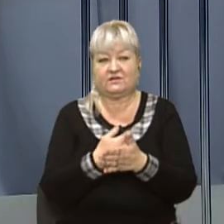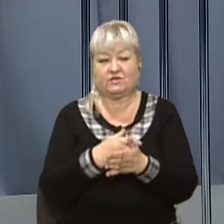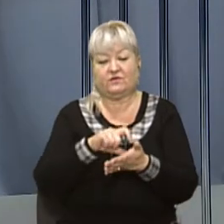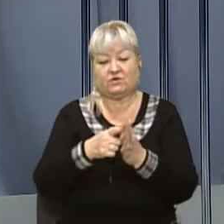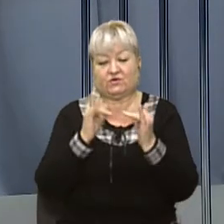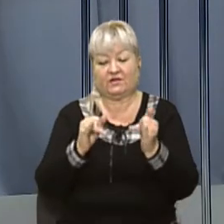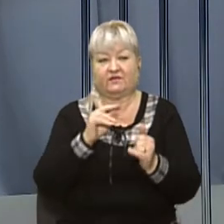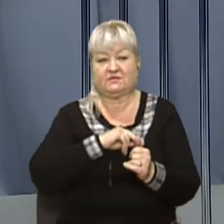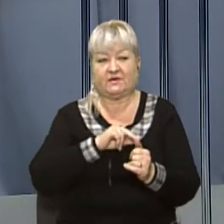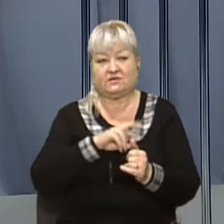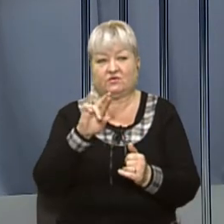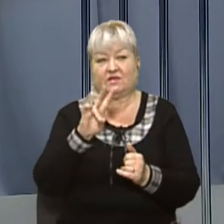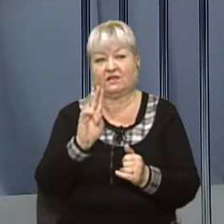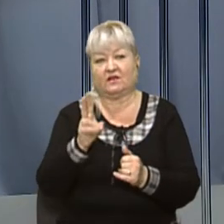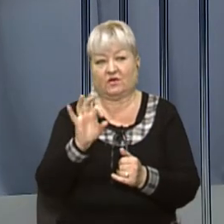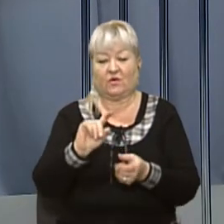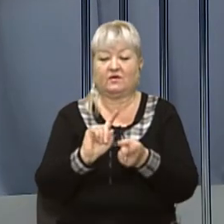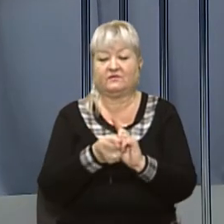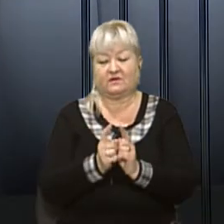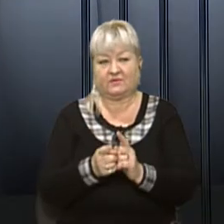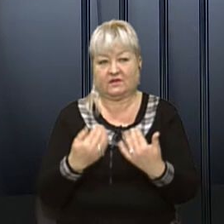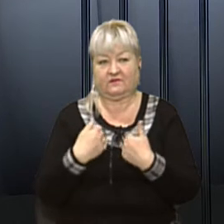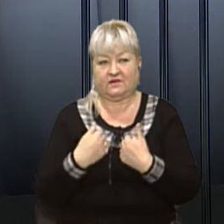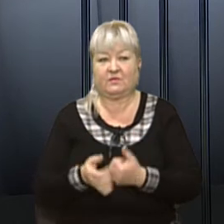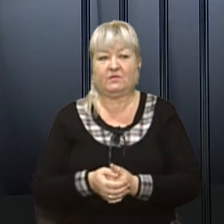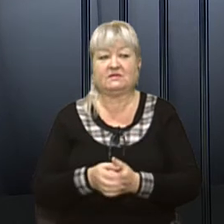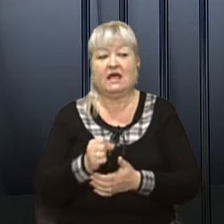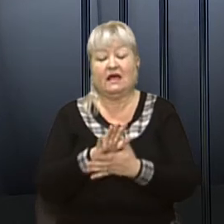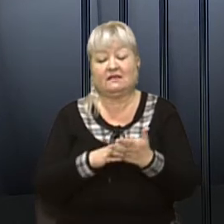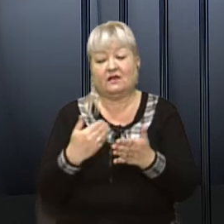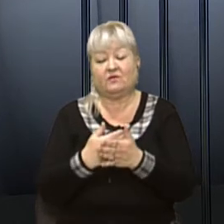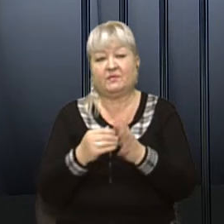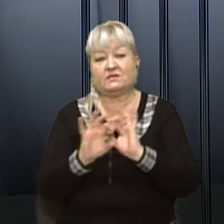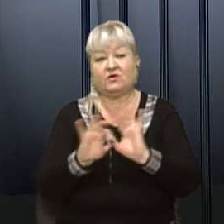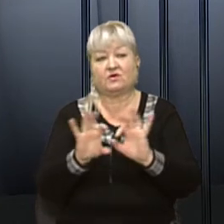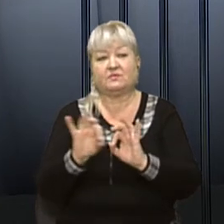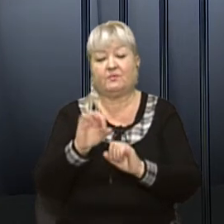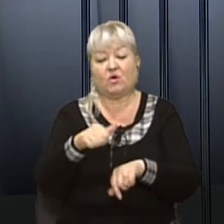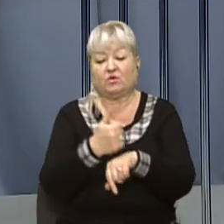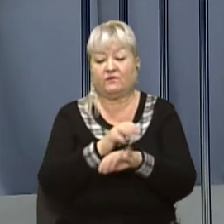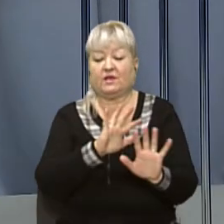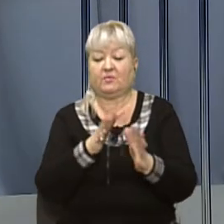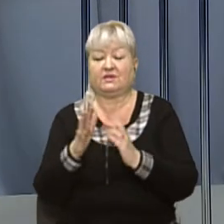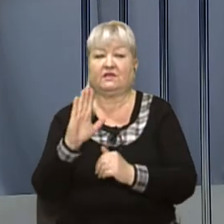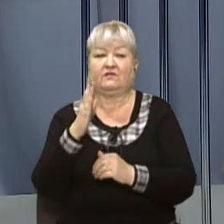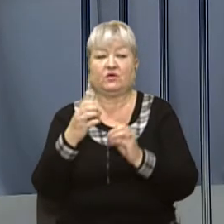перегляд!